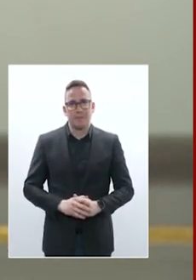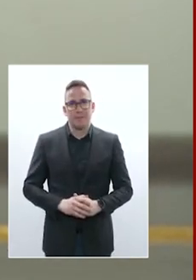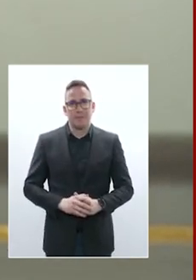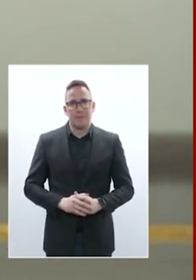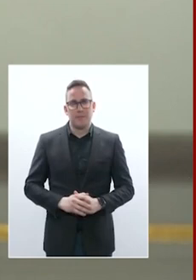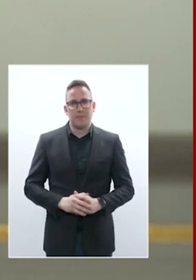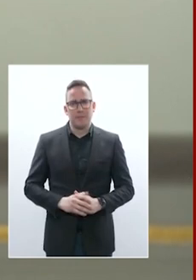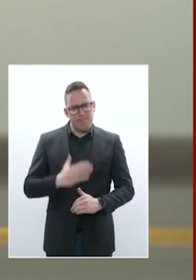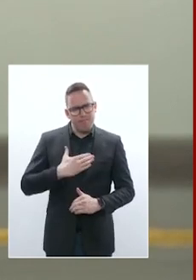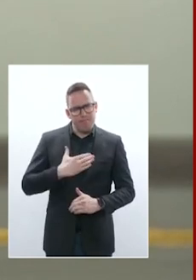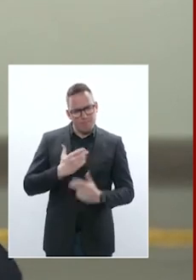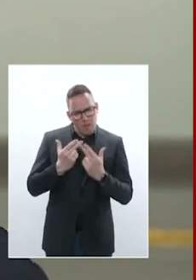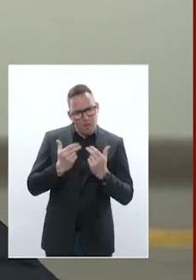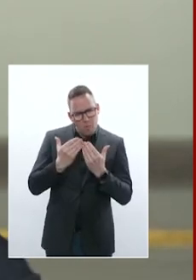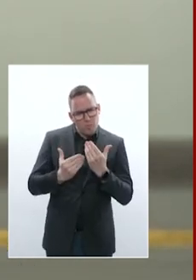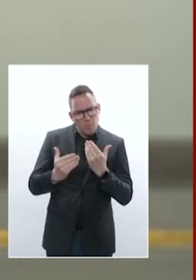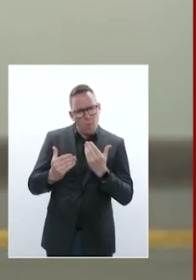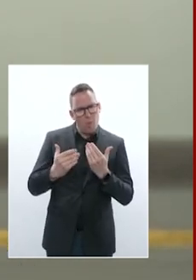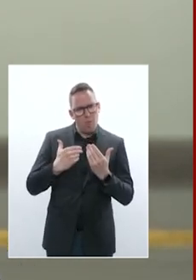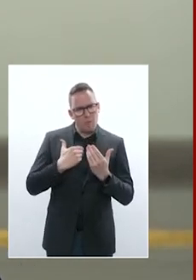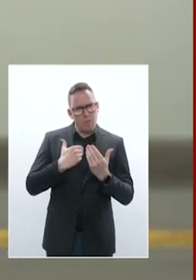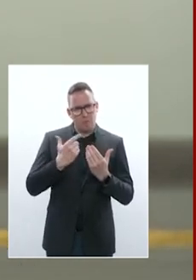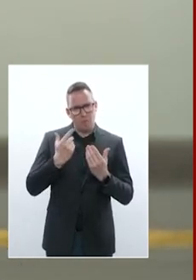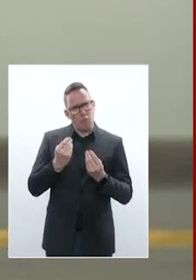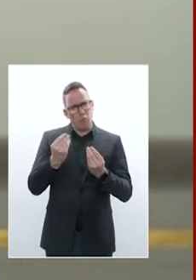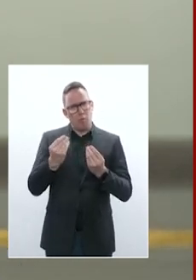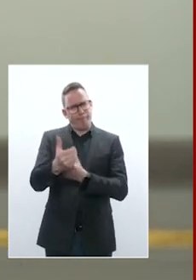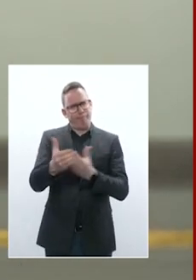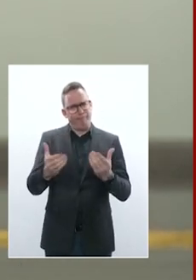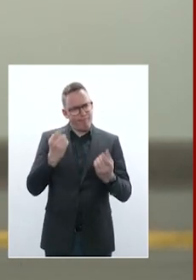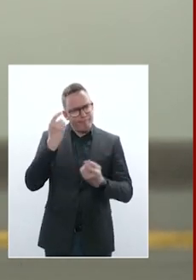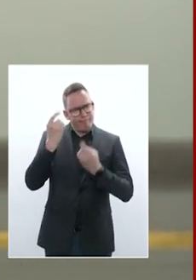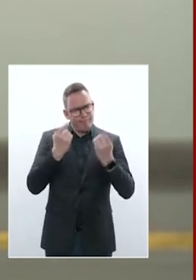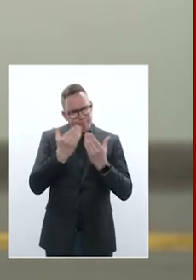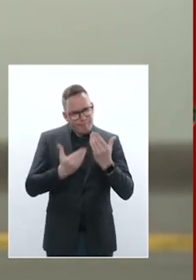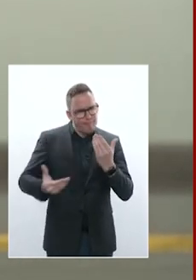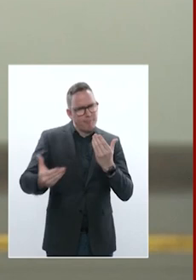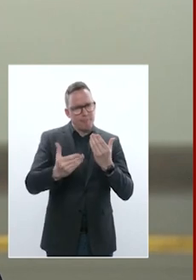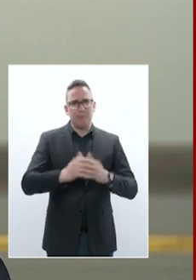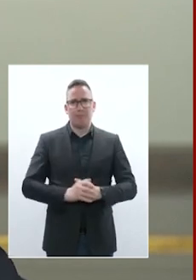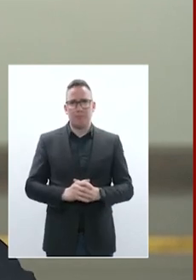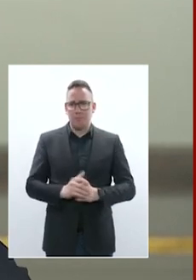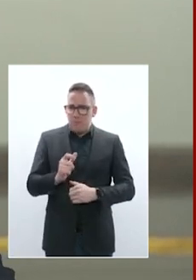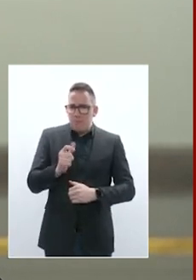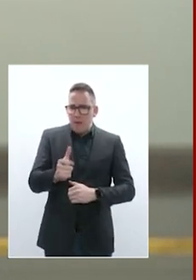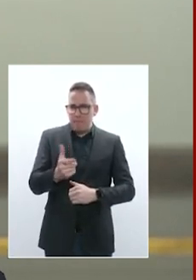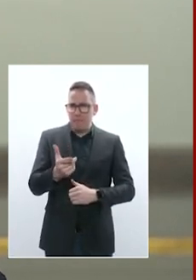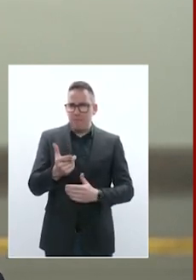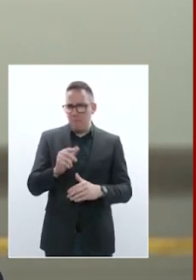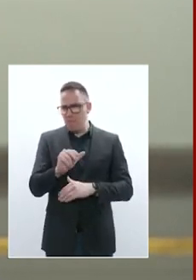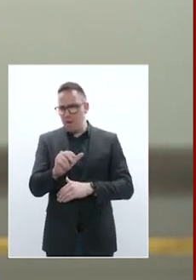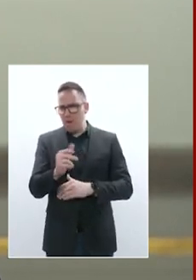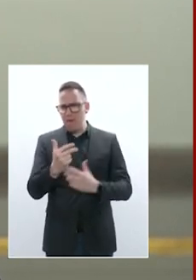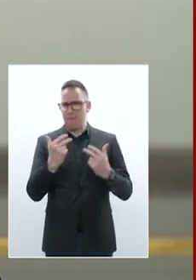et en donner le cadre. Puis nous aurons une vidéo de quelques minutes qui a été envoyée par le président